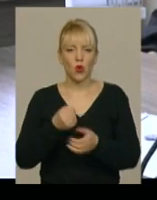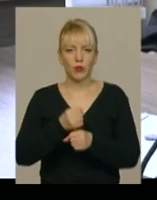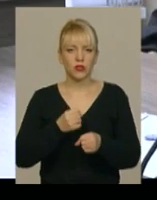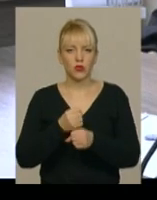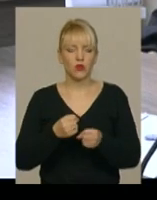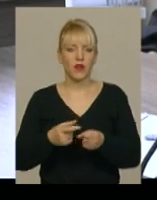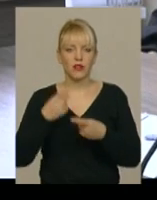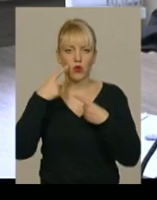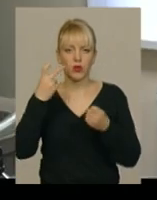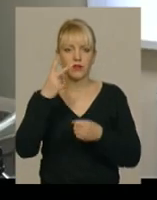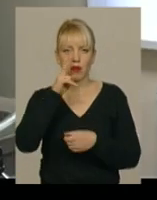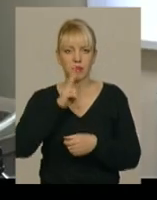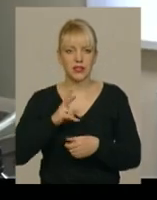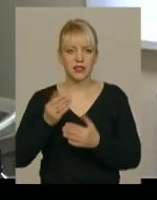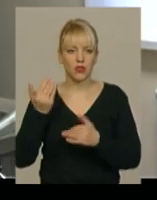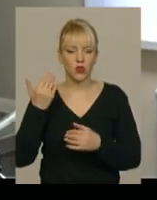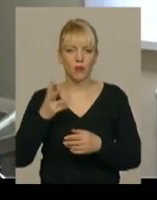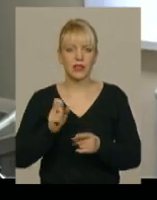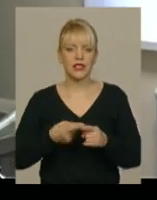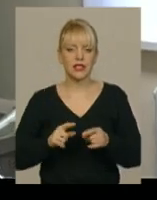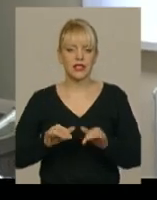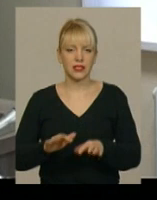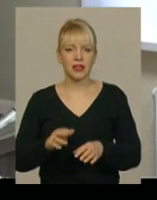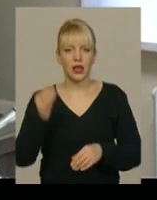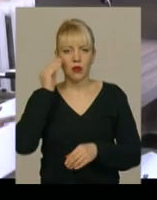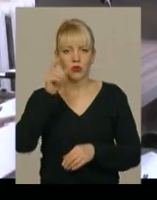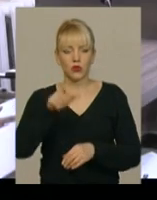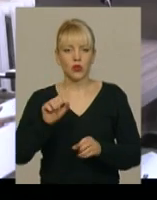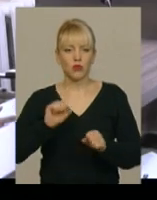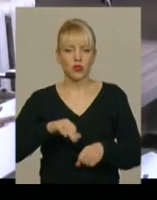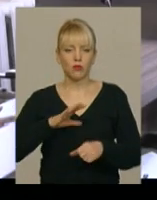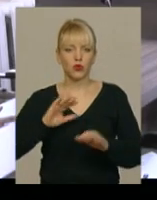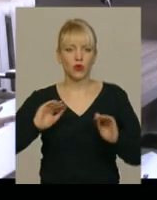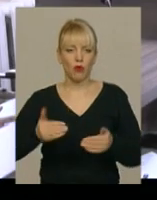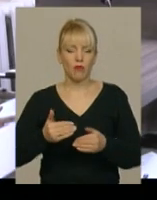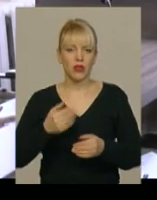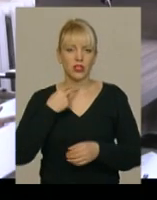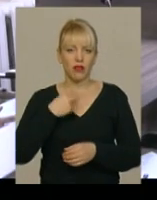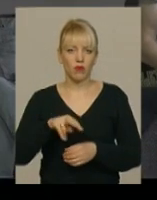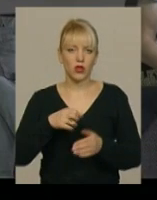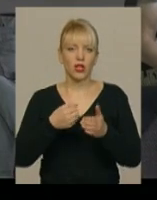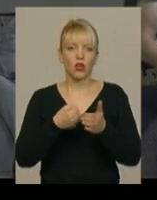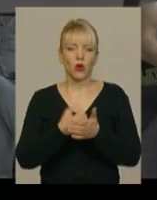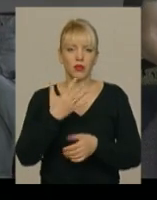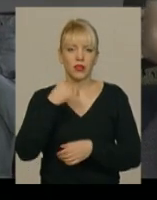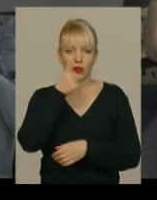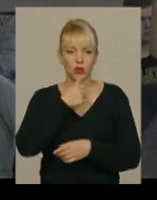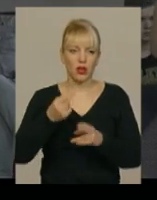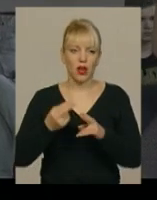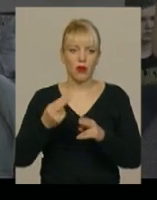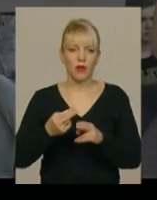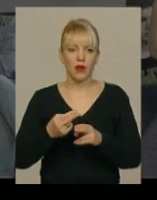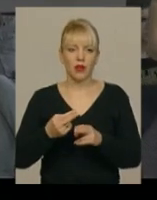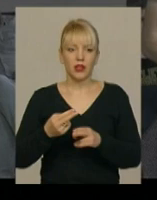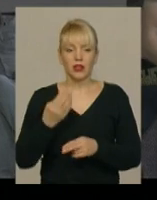оголосили два місяці тому. Завчинене діяння підозрюваному загрожує обмеження волі на строк до п'яти років або ж позбавлення волі